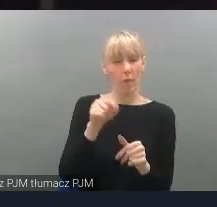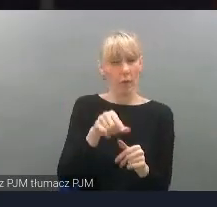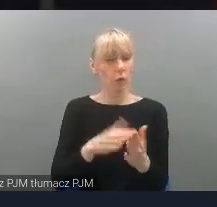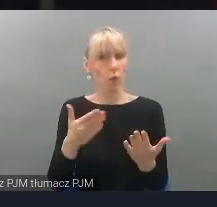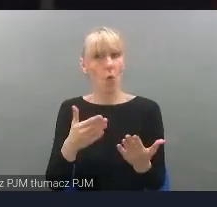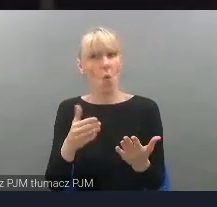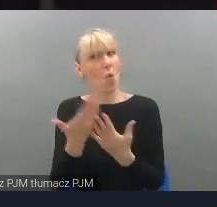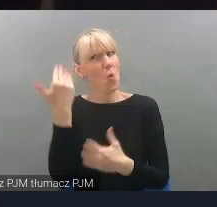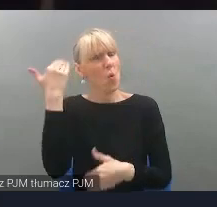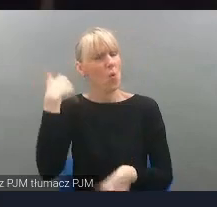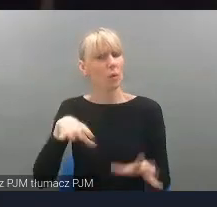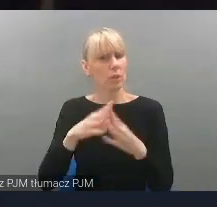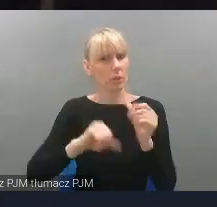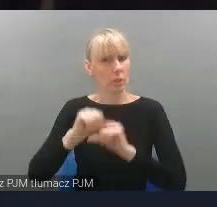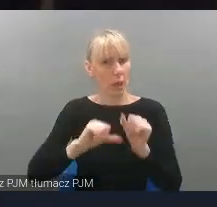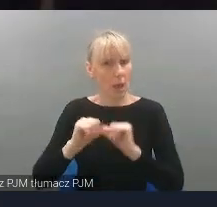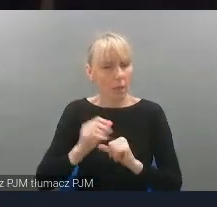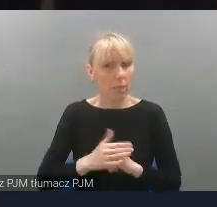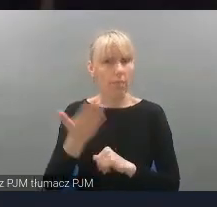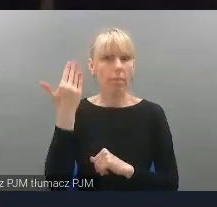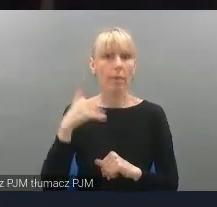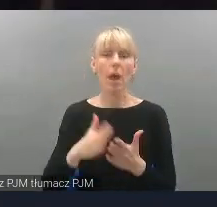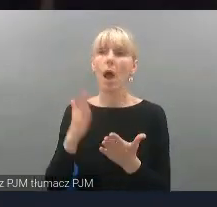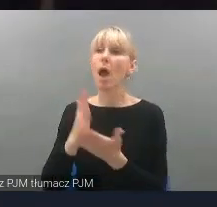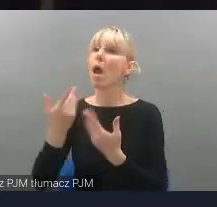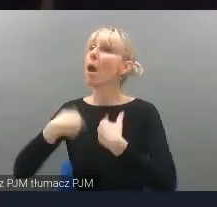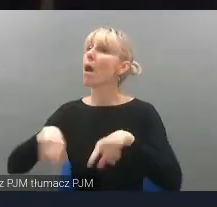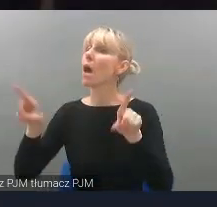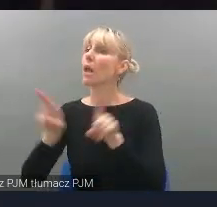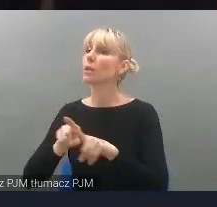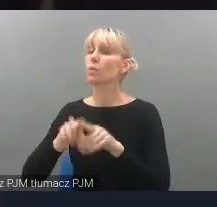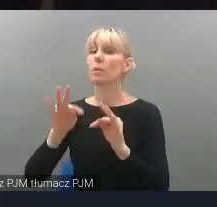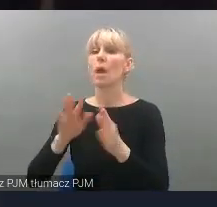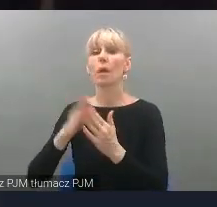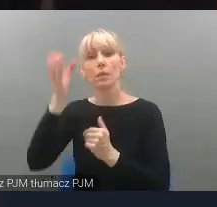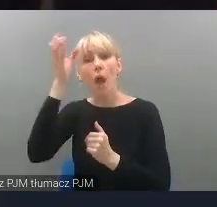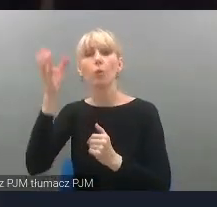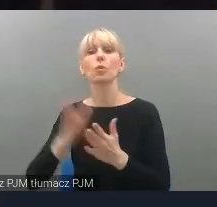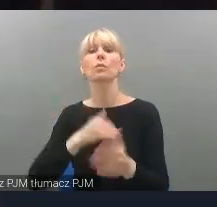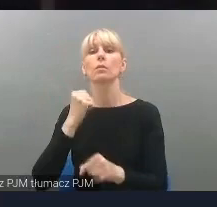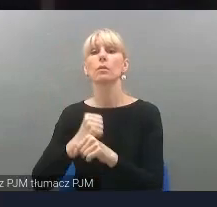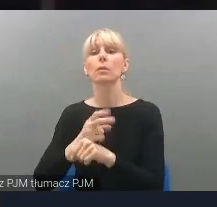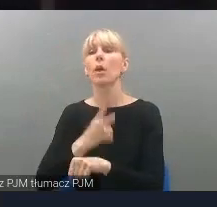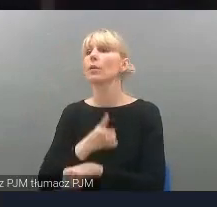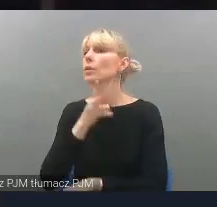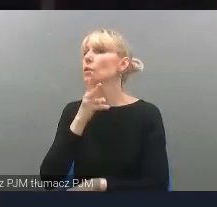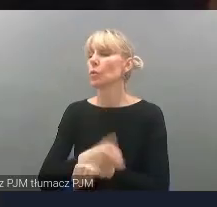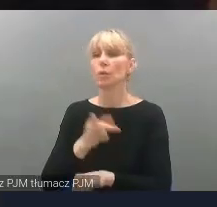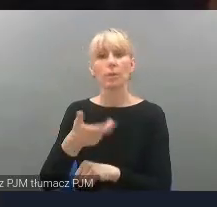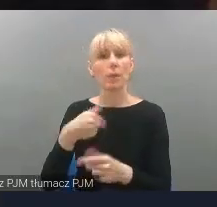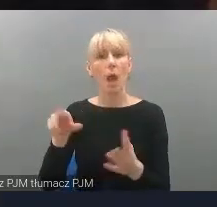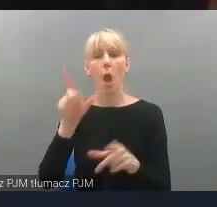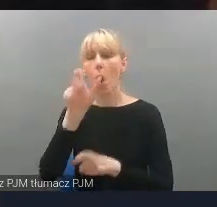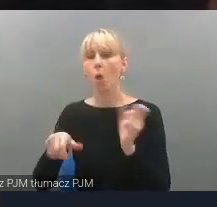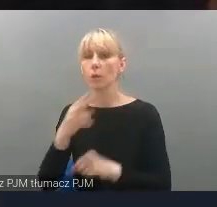2019 roku realizuję autorskie pomysły na współpracę z osobami niewidomymi i niesłyszącymi.